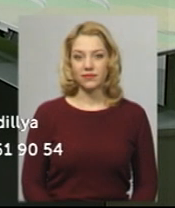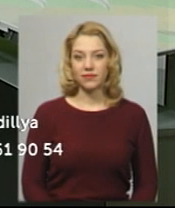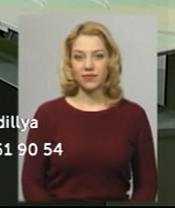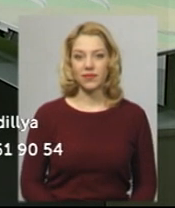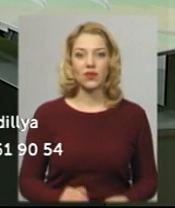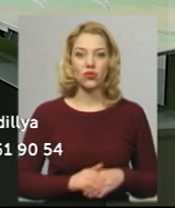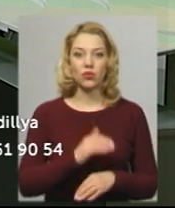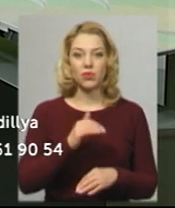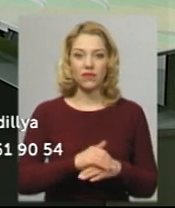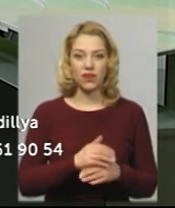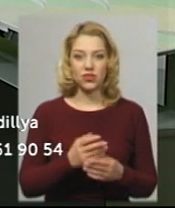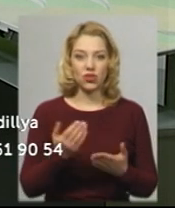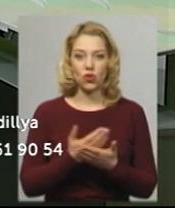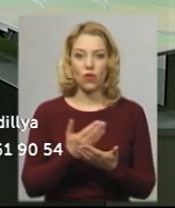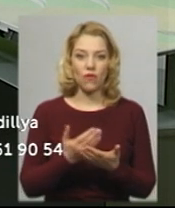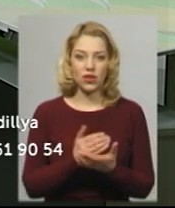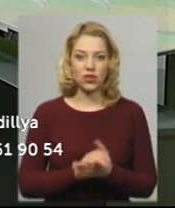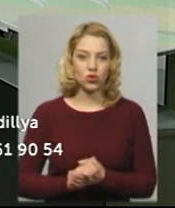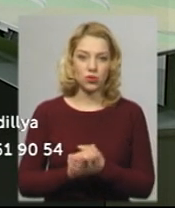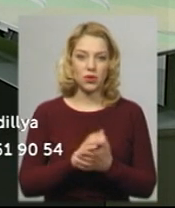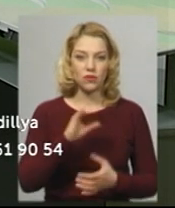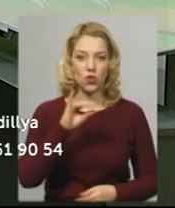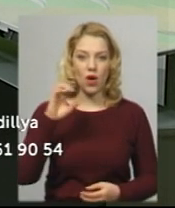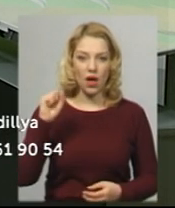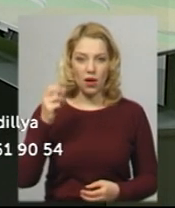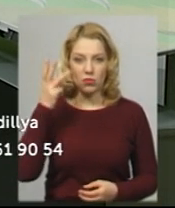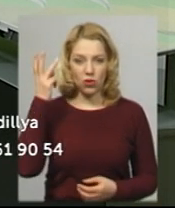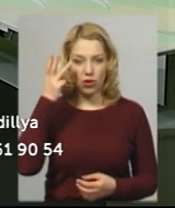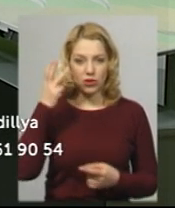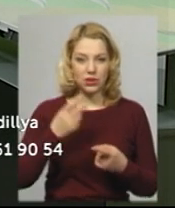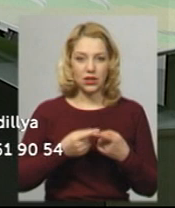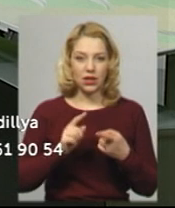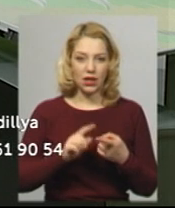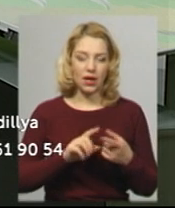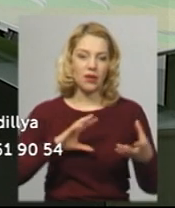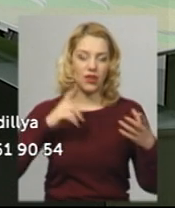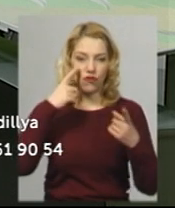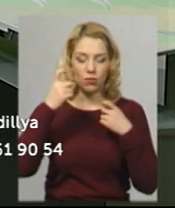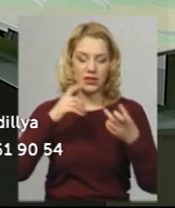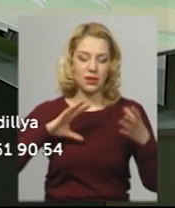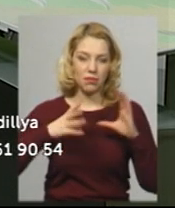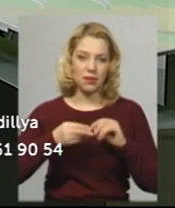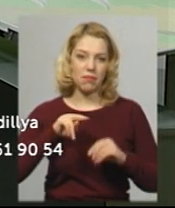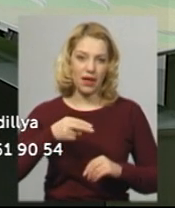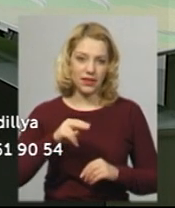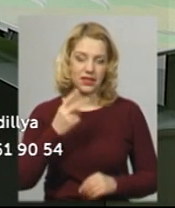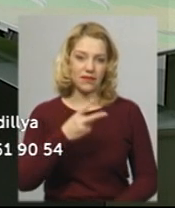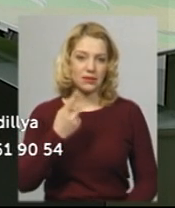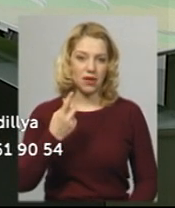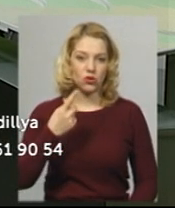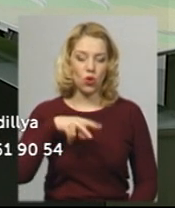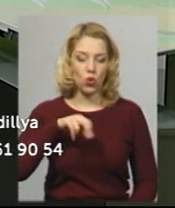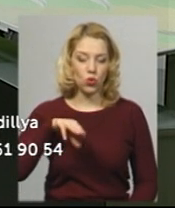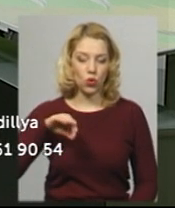Добрий вечір. Служба новин Суспільного умовника Явподілля готова підбити інформаційний підсум у п'ятниці 21 люту. В студії ведуча Світлана